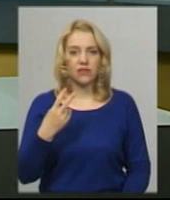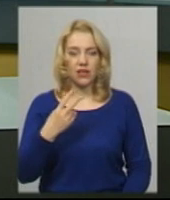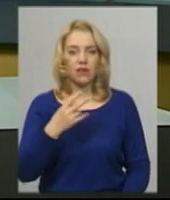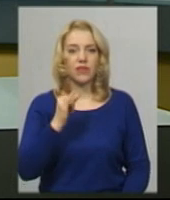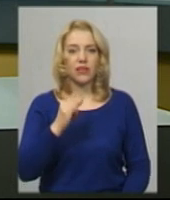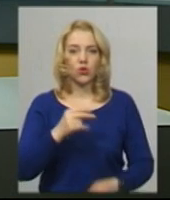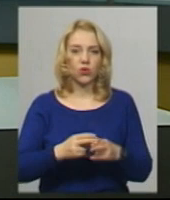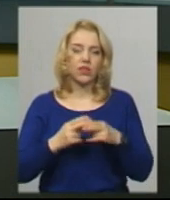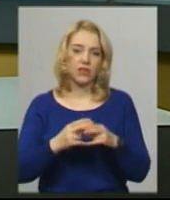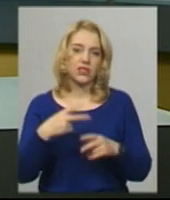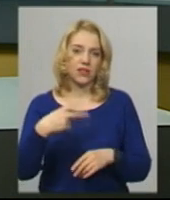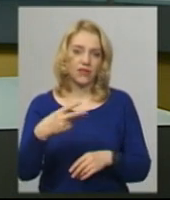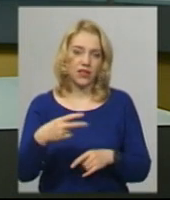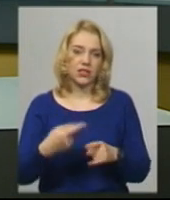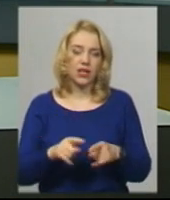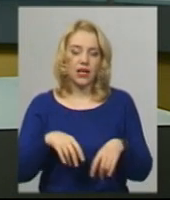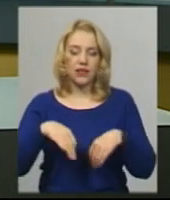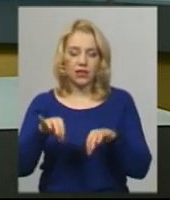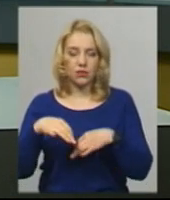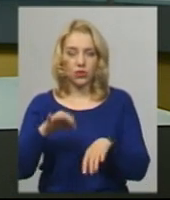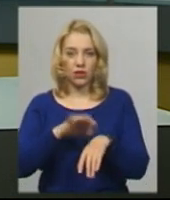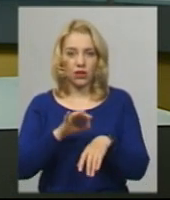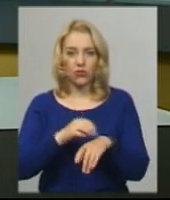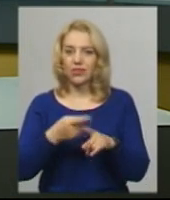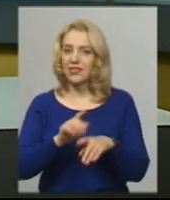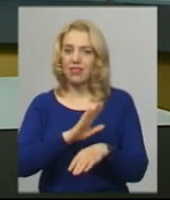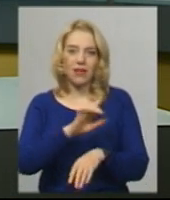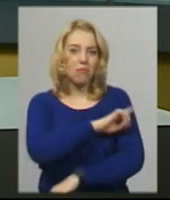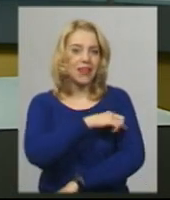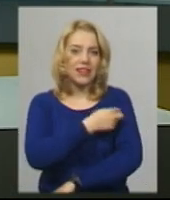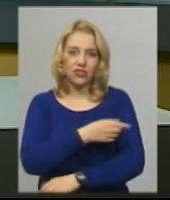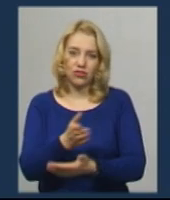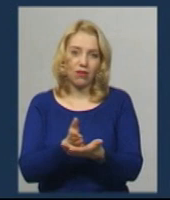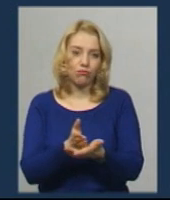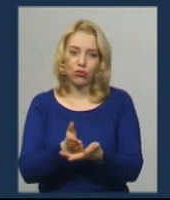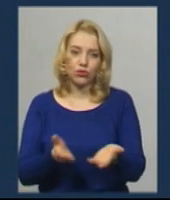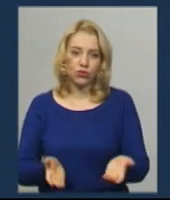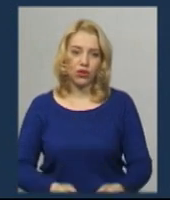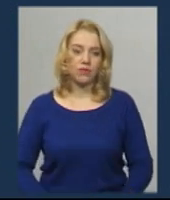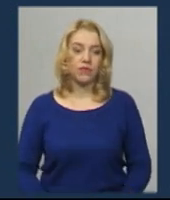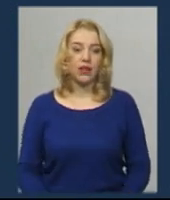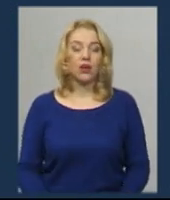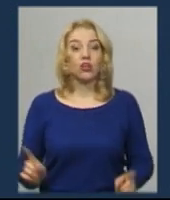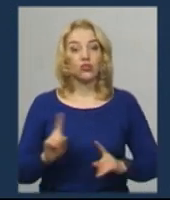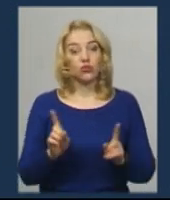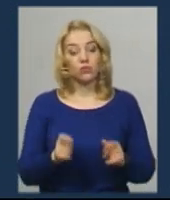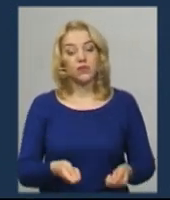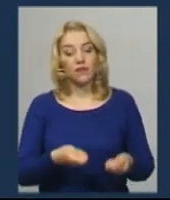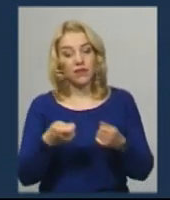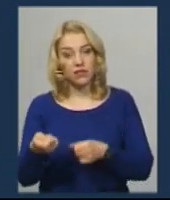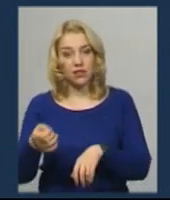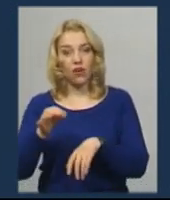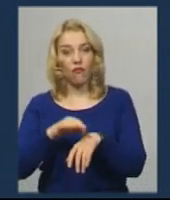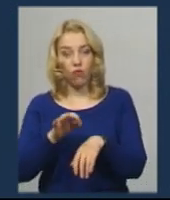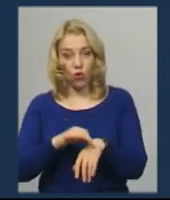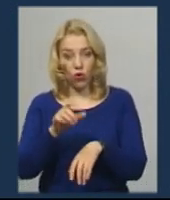20 пацієнтів. Транспортування хворих не є медичною послугою. Для того, щоб завести хворого,